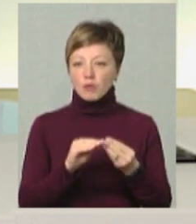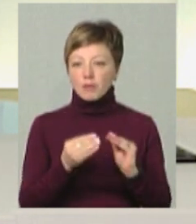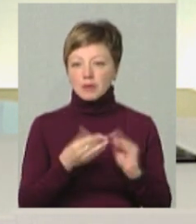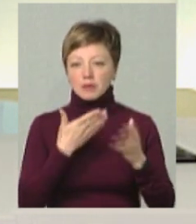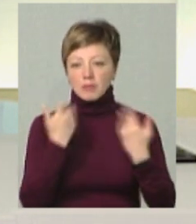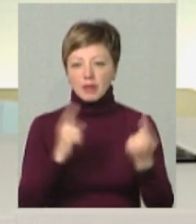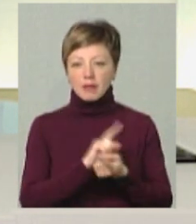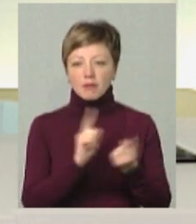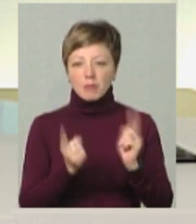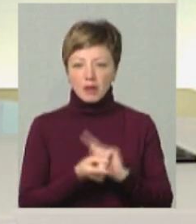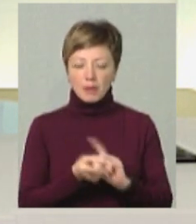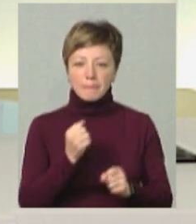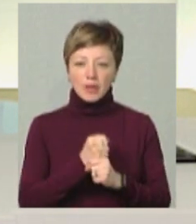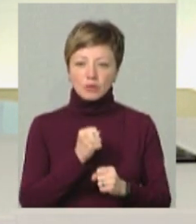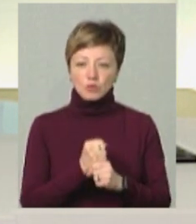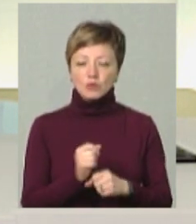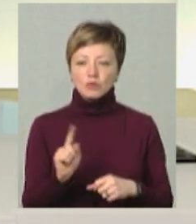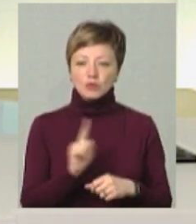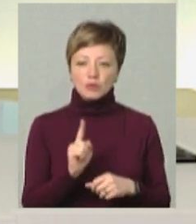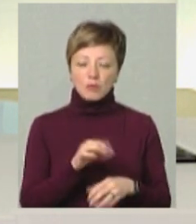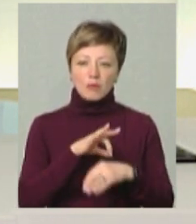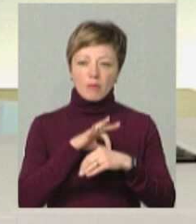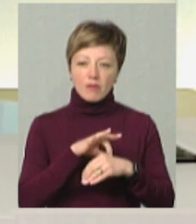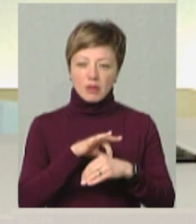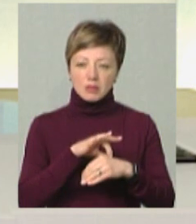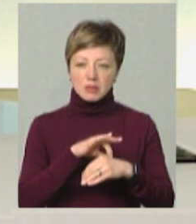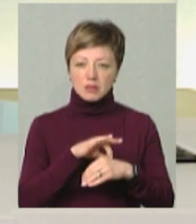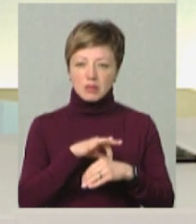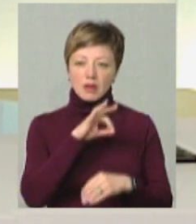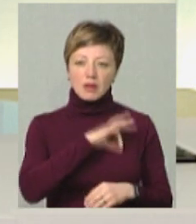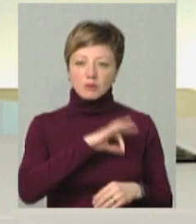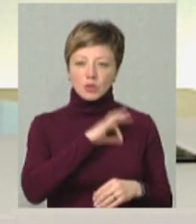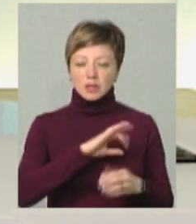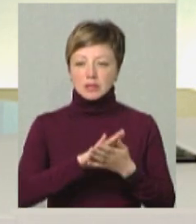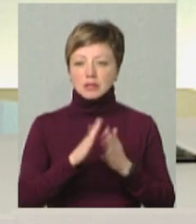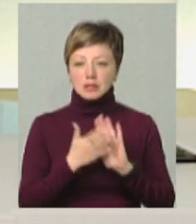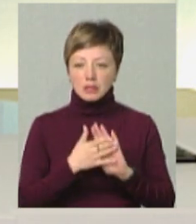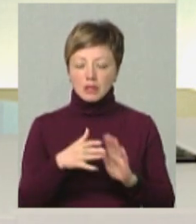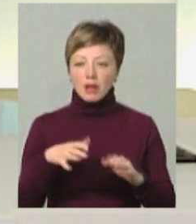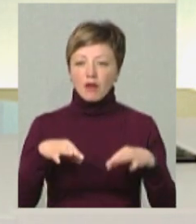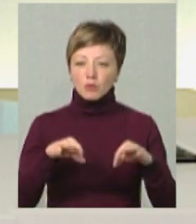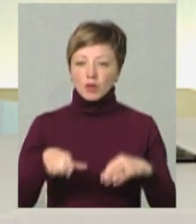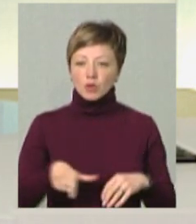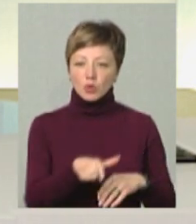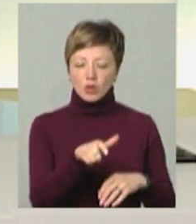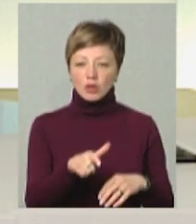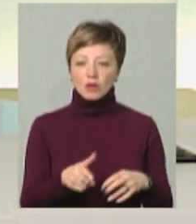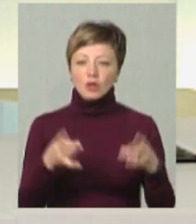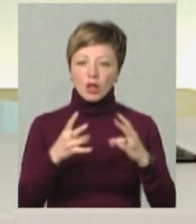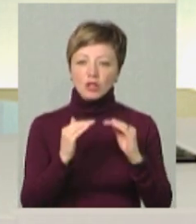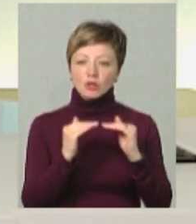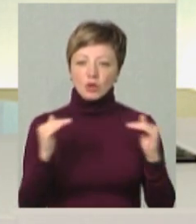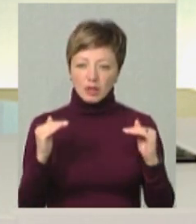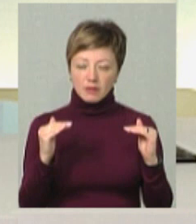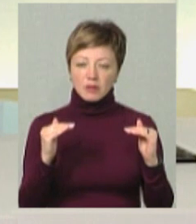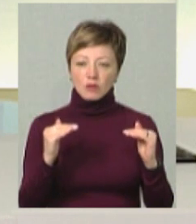нема. Навпаки, ми працюємо над тим, щоб, якби, привести експлуатаційний стан автомобільних доріг до належного рівня, для того,